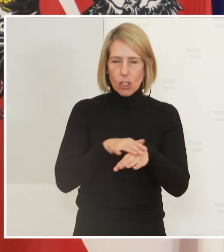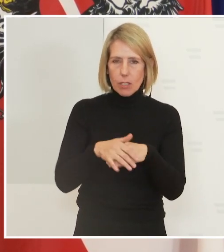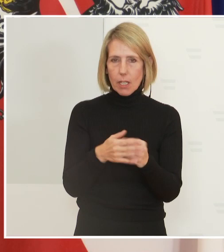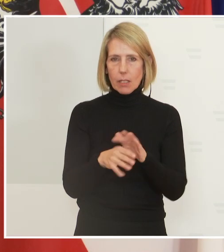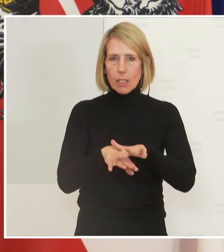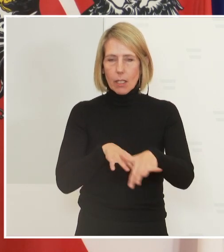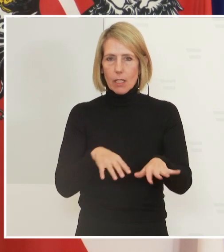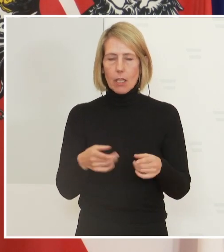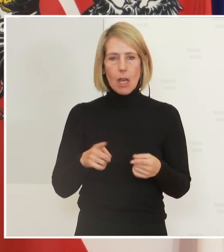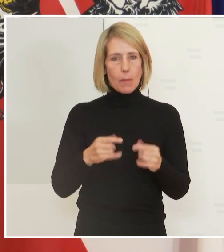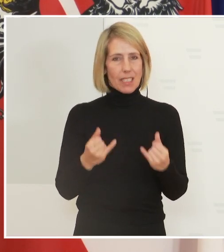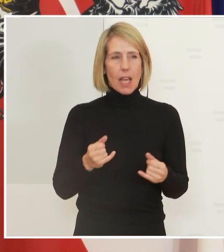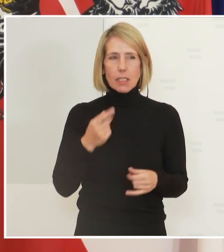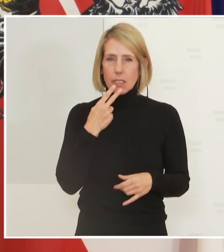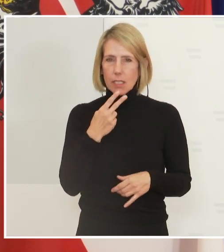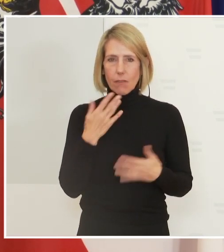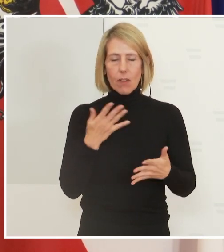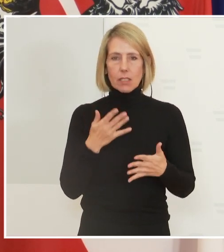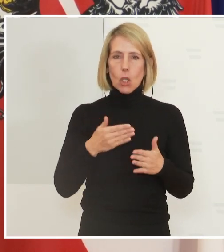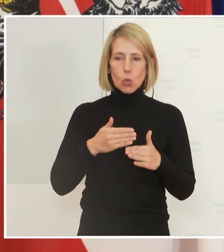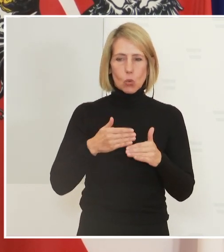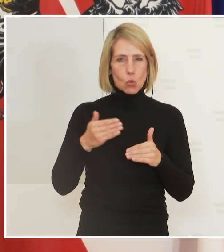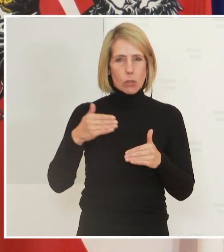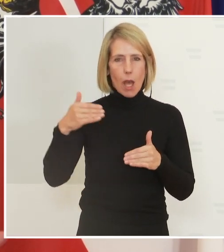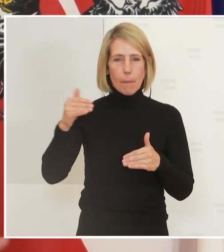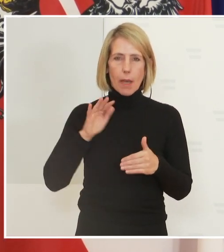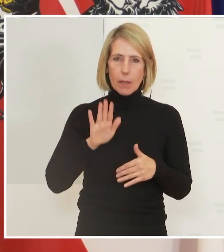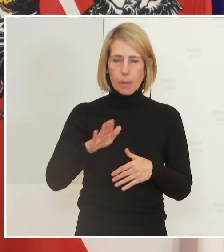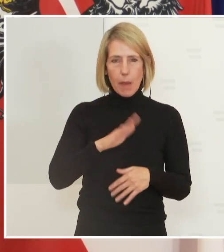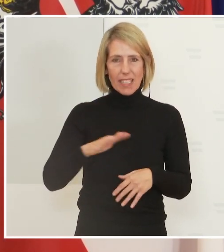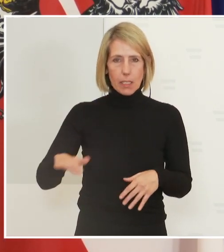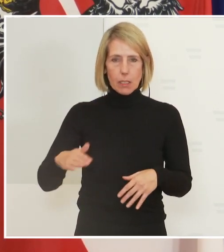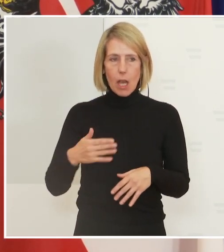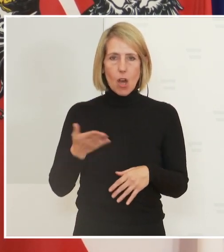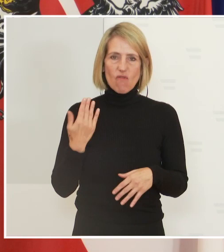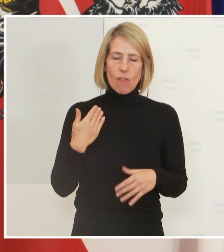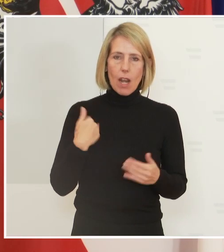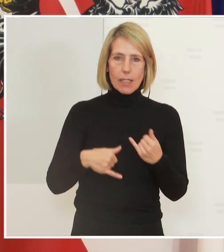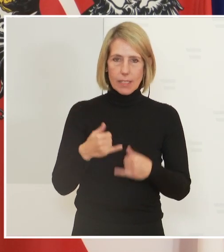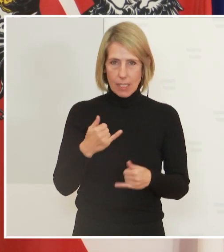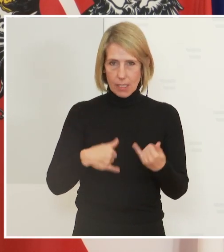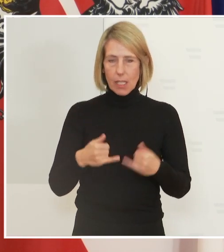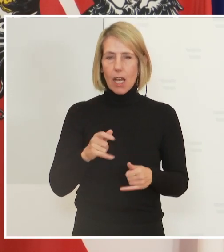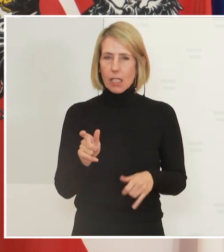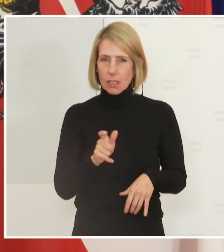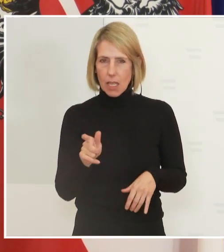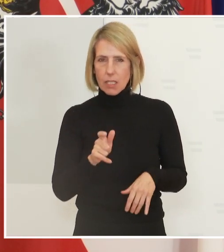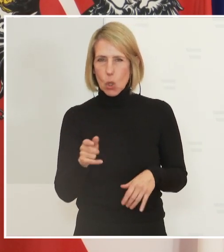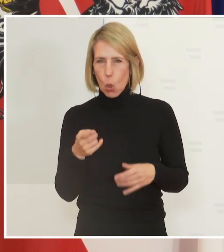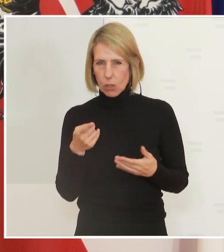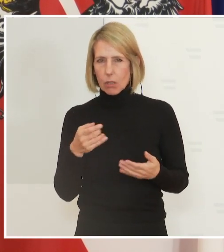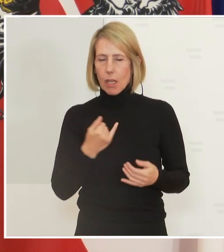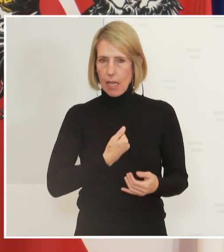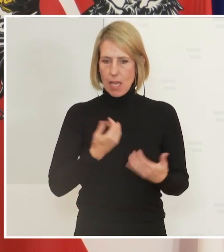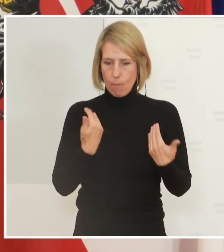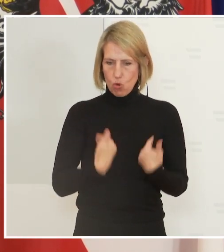sehen eine Zunahme von Infektionen bei Kindern, die die letzte Saison immunologisch verloren haben. Und auch